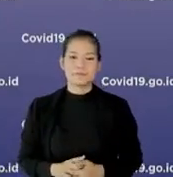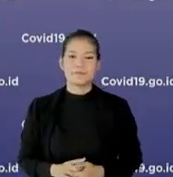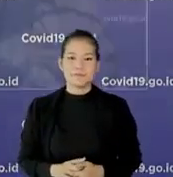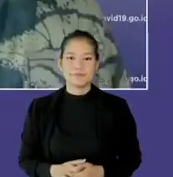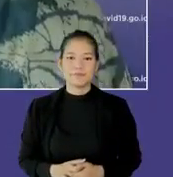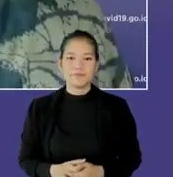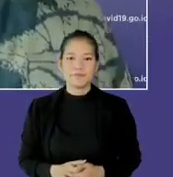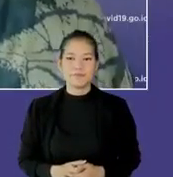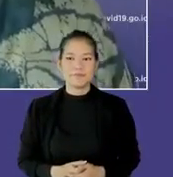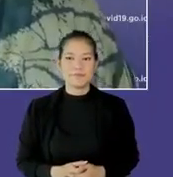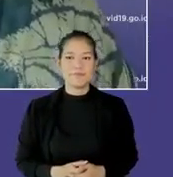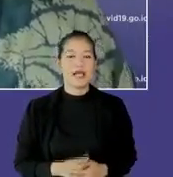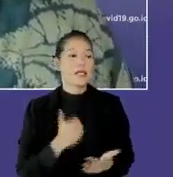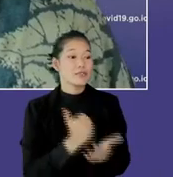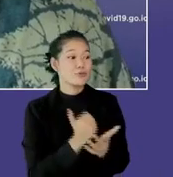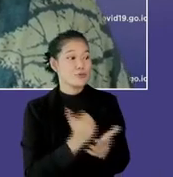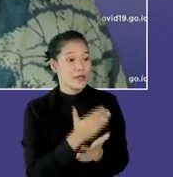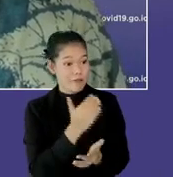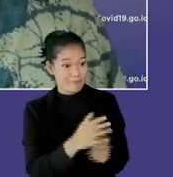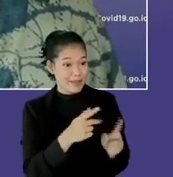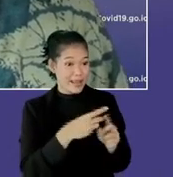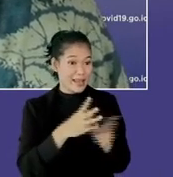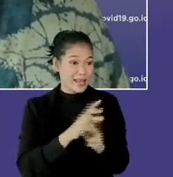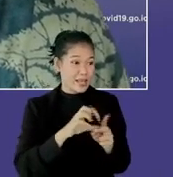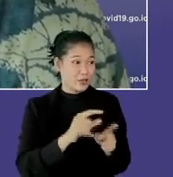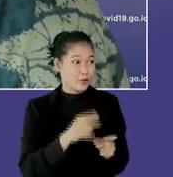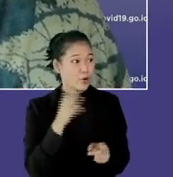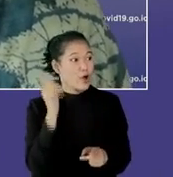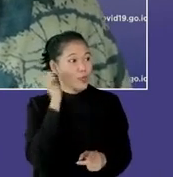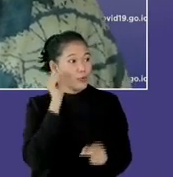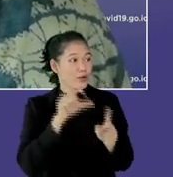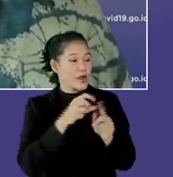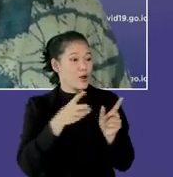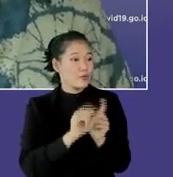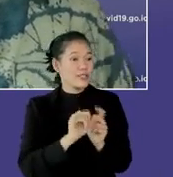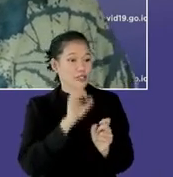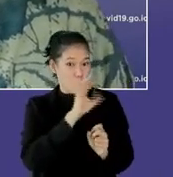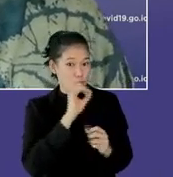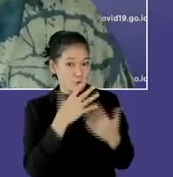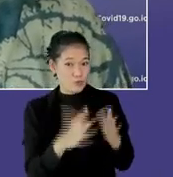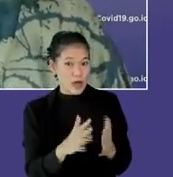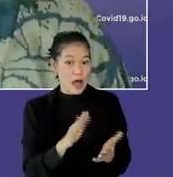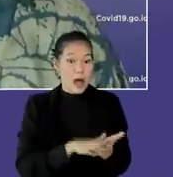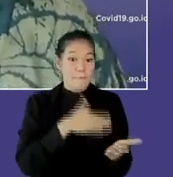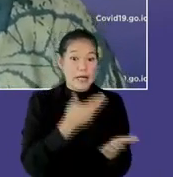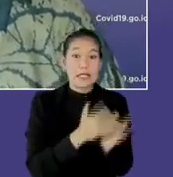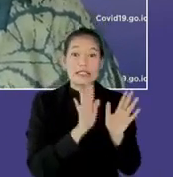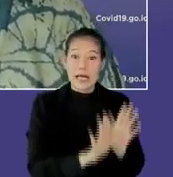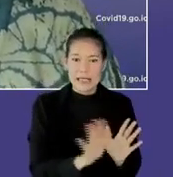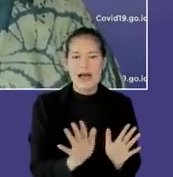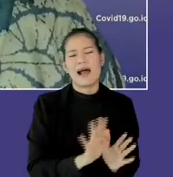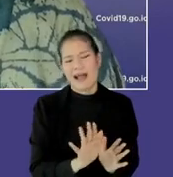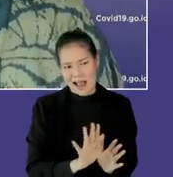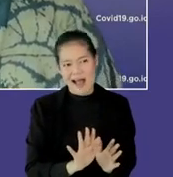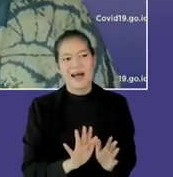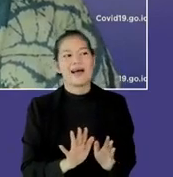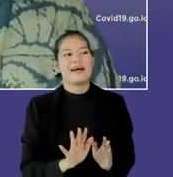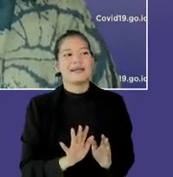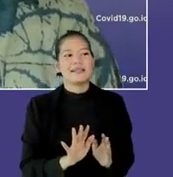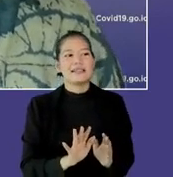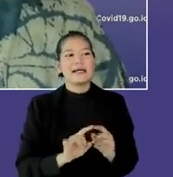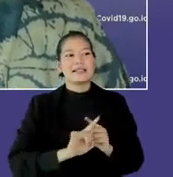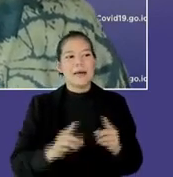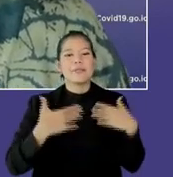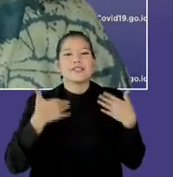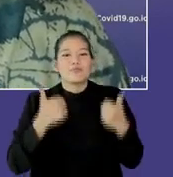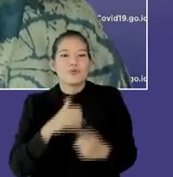lagi. Itu dokter. Jadi, sebetulnya Mas Hendron nih, dokter Dewi udah sekalian menjawab, apakah hanya angka kematian saja yang menumpuk? Jawabannya sama ya, enggak juga gitu